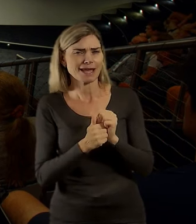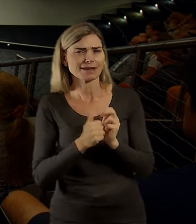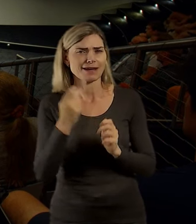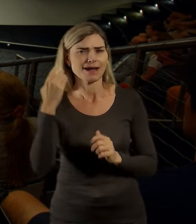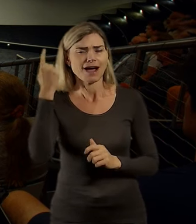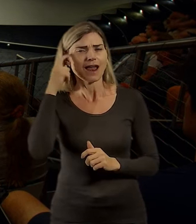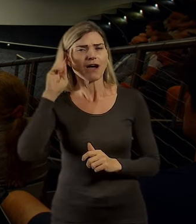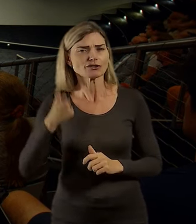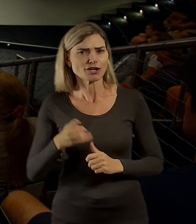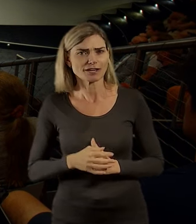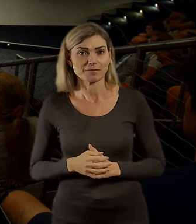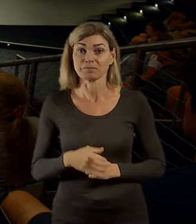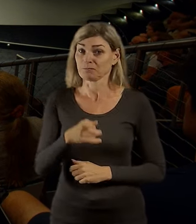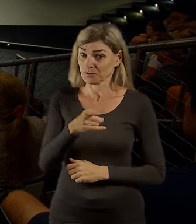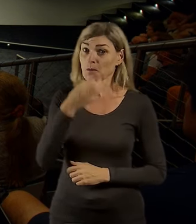Dobrá otázka.